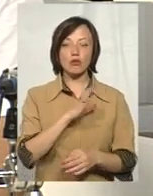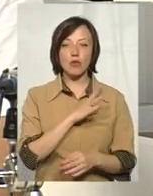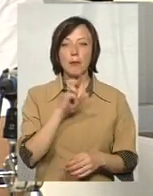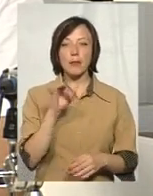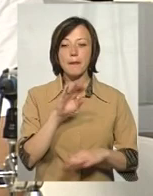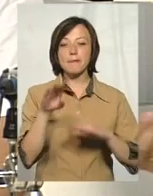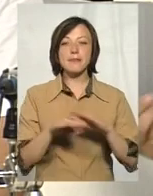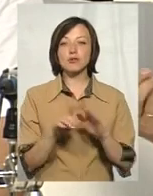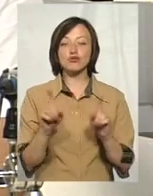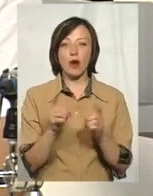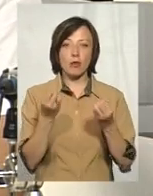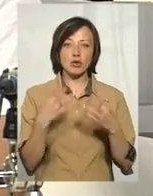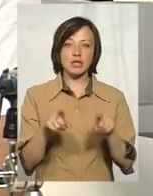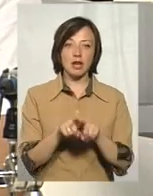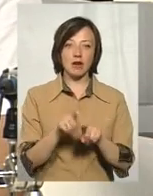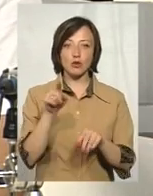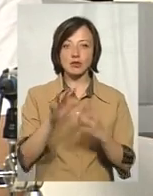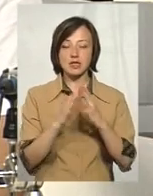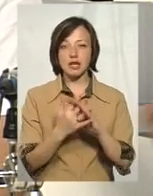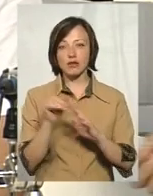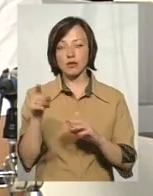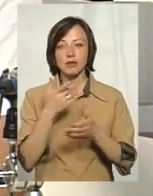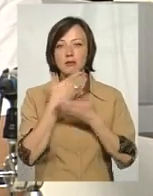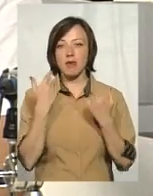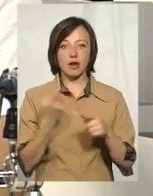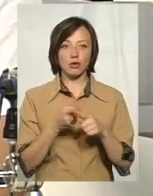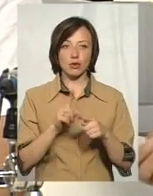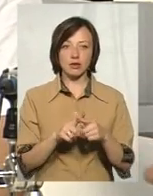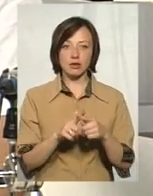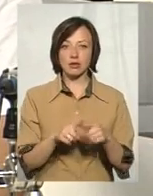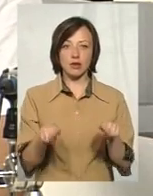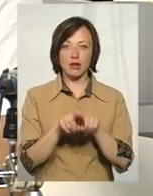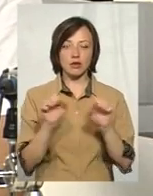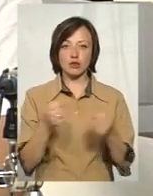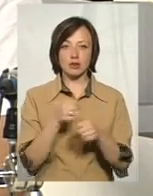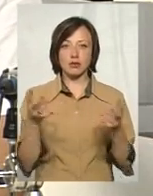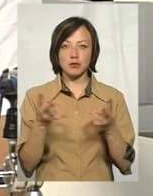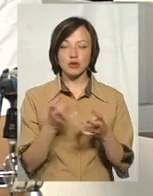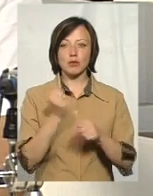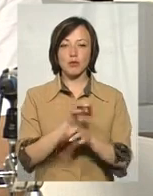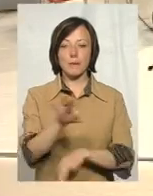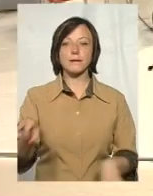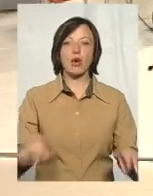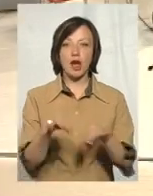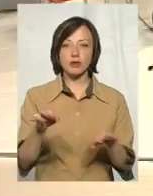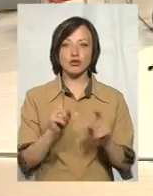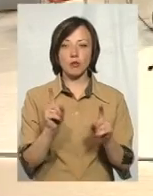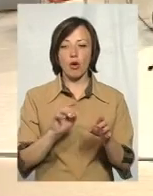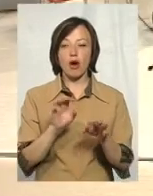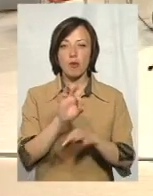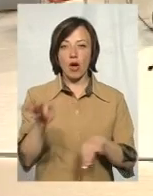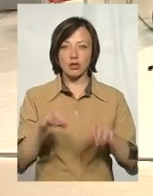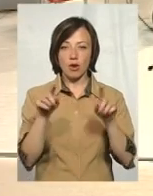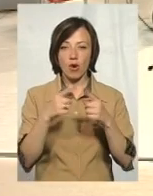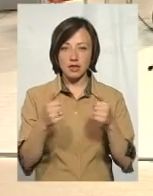під шок. Але так просто сказати, що в тому селі, в тому немає того, так неможливо. Потрібно зробити проєкт, щоб проєктна організація